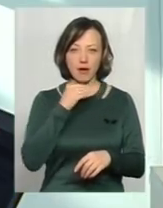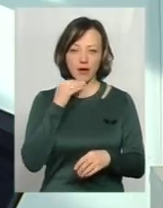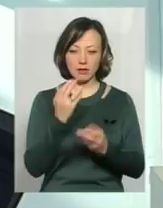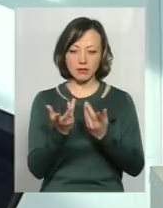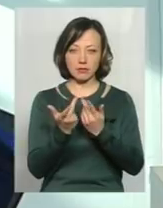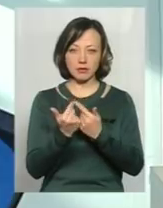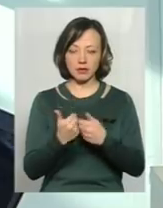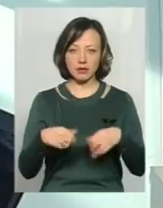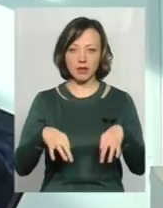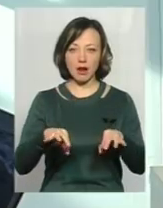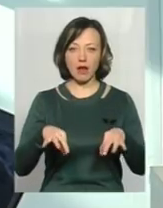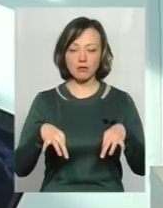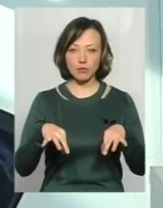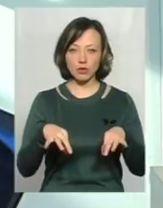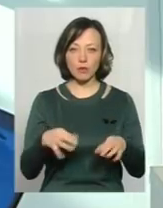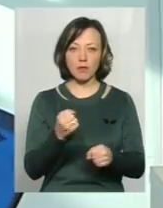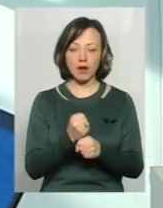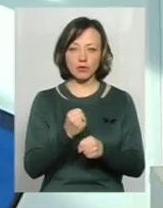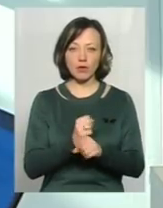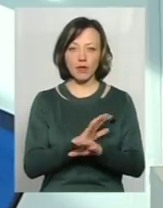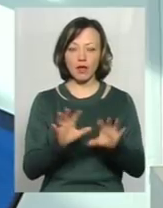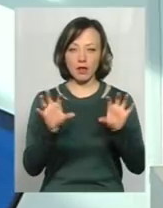транспортних засобів, які працюють.